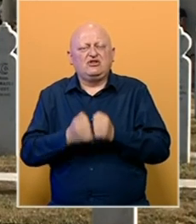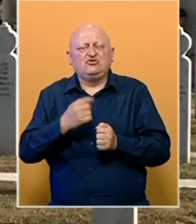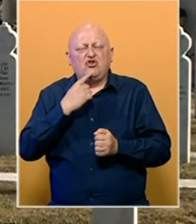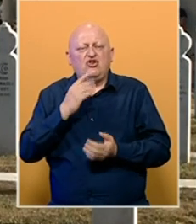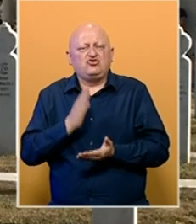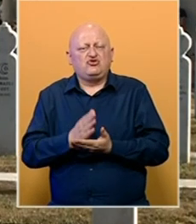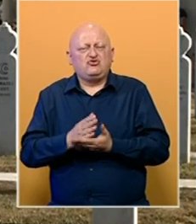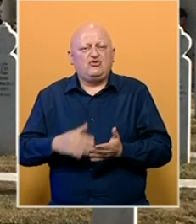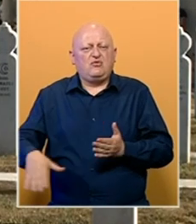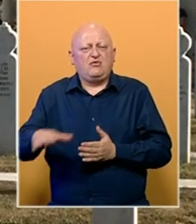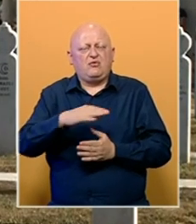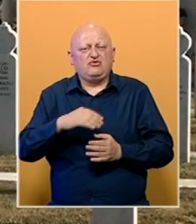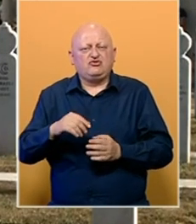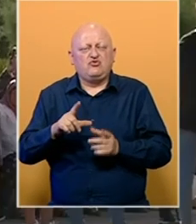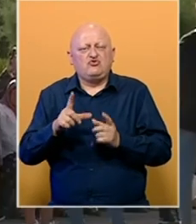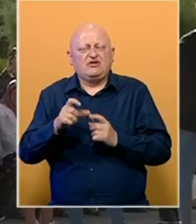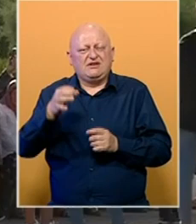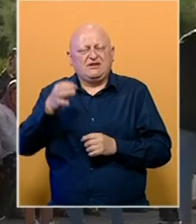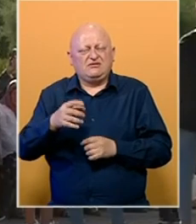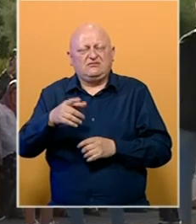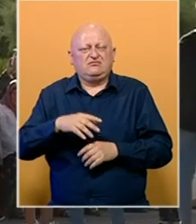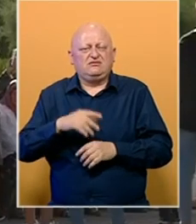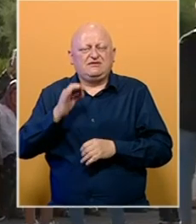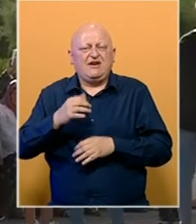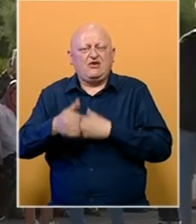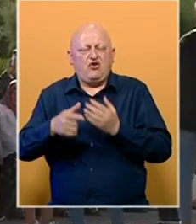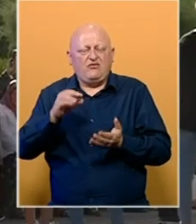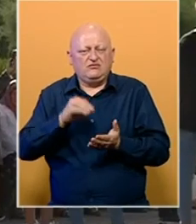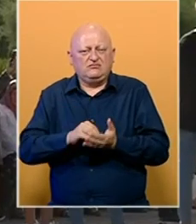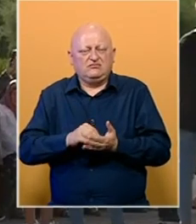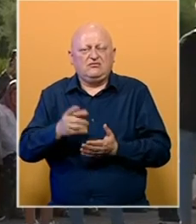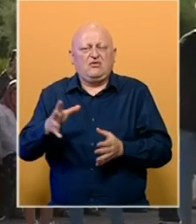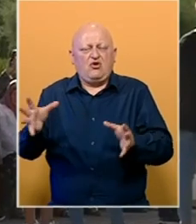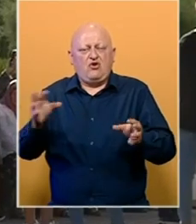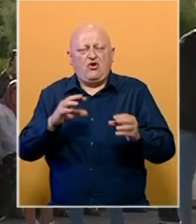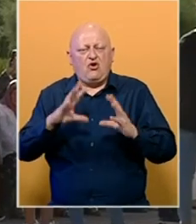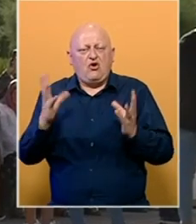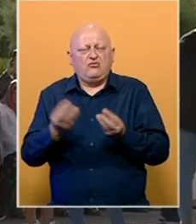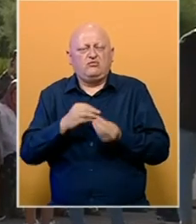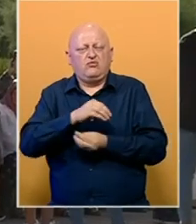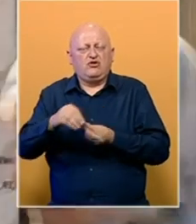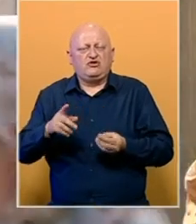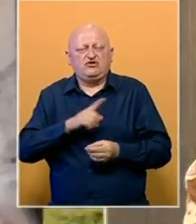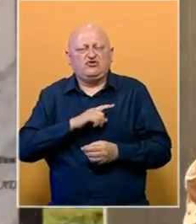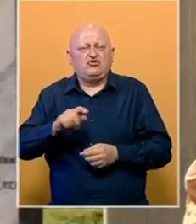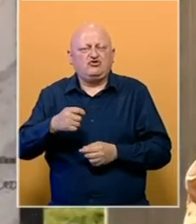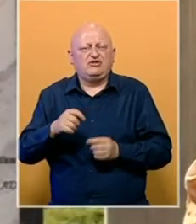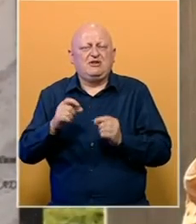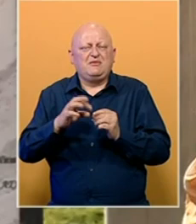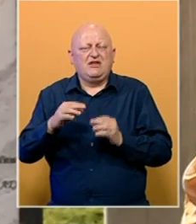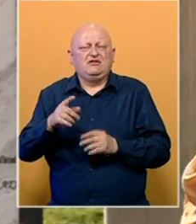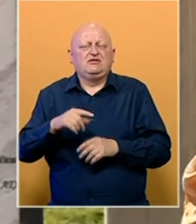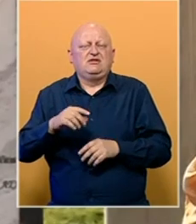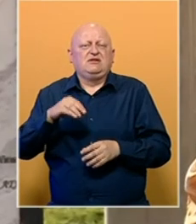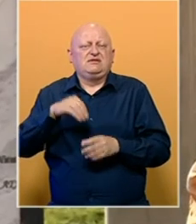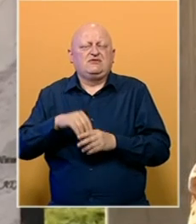koji se dogodio na području Krajne i šire. Svake godine na ovaj datum ovdje se okupe porodice žrtava, ključani, biljančani, ali